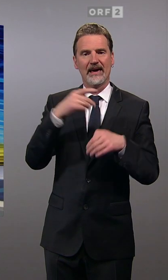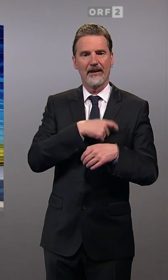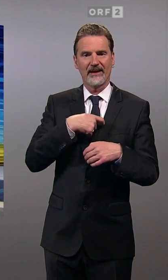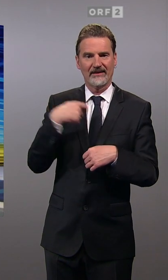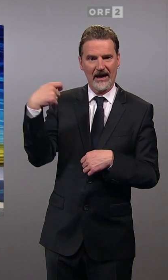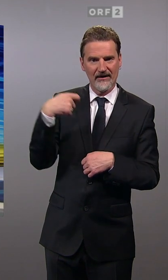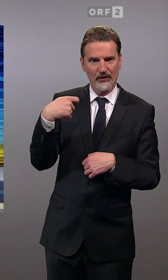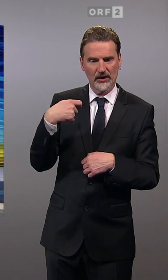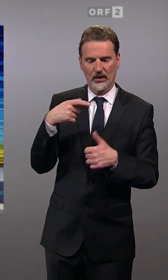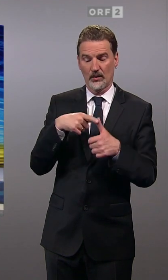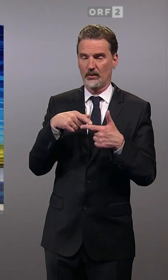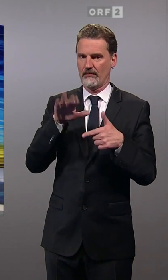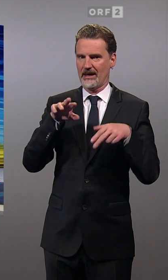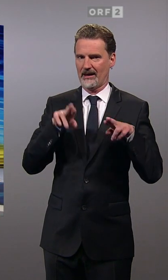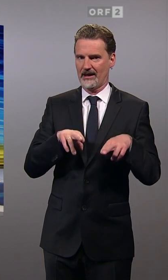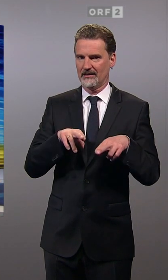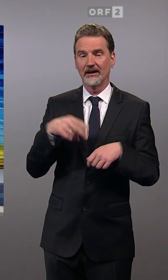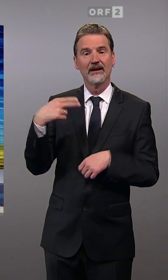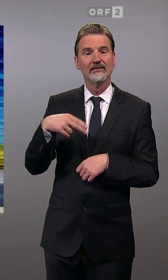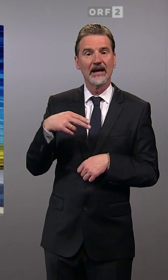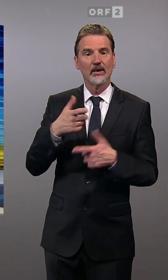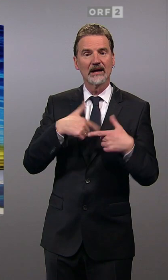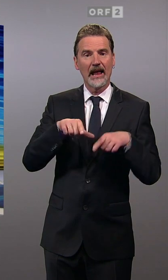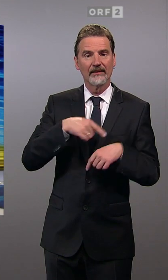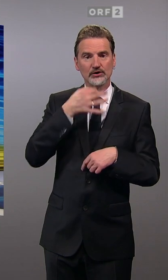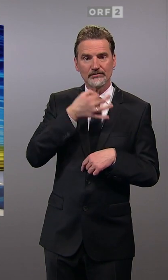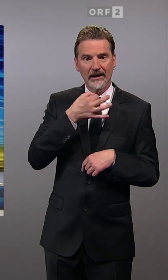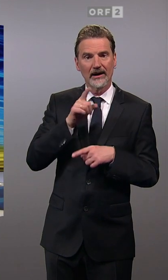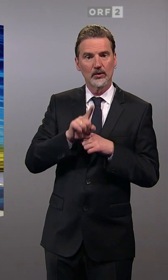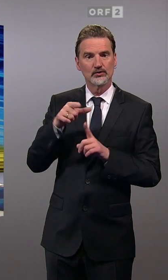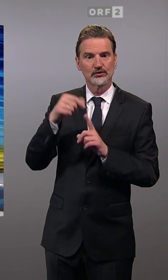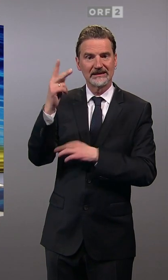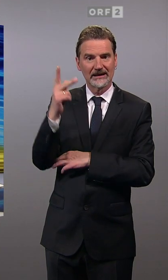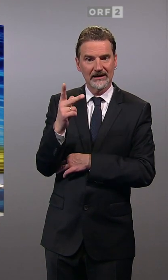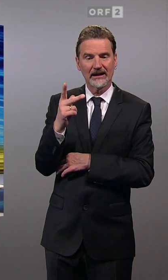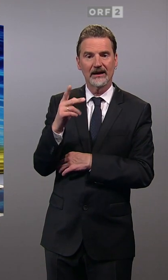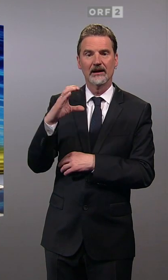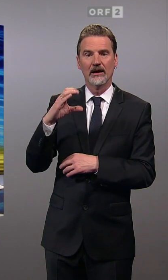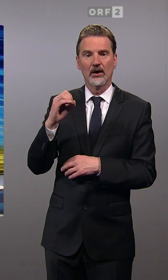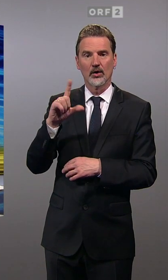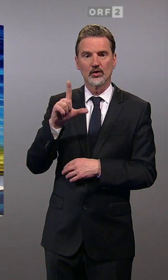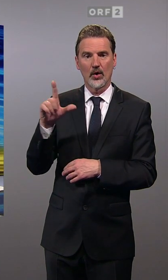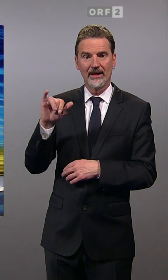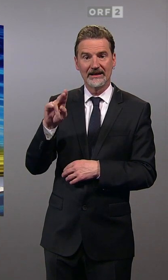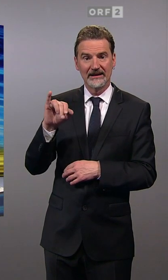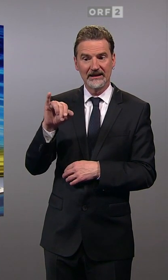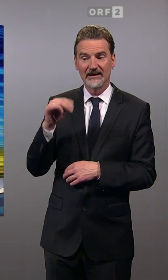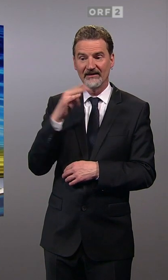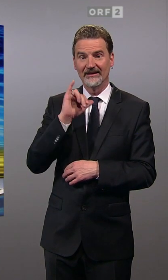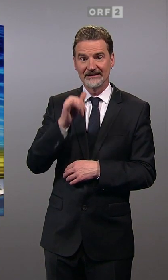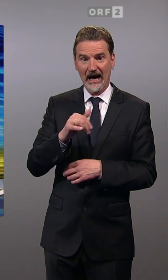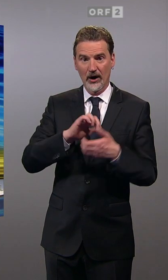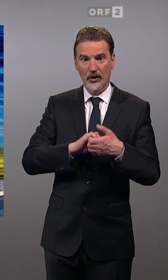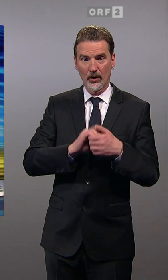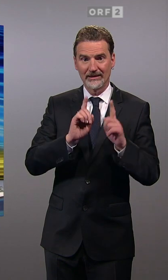Neos-Landessprecherin und Spitzenkandidatin Indra Kolini würde damit zur Club-Obfrau aufsteigen. Für die 52-jährige gebürtige